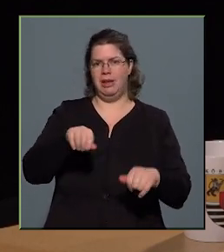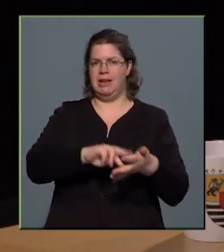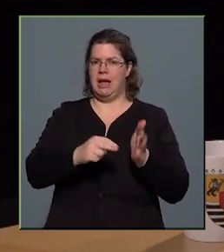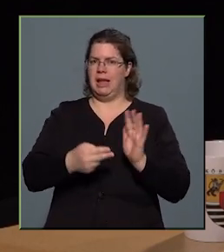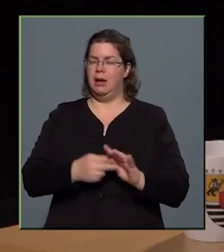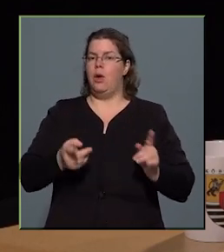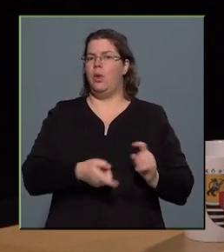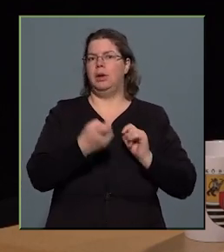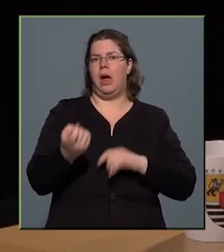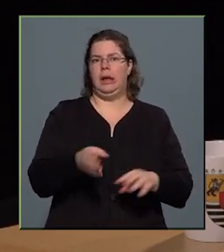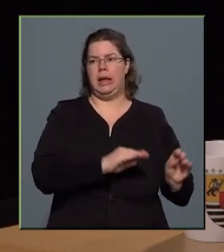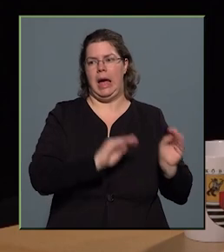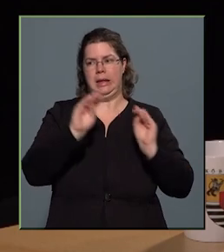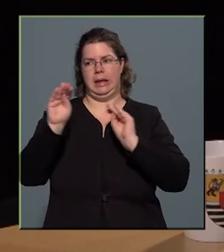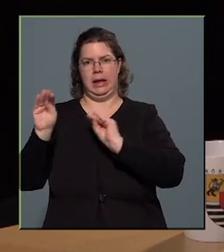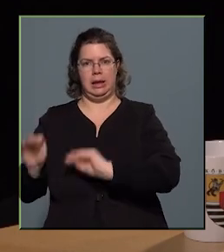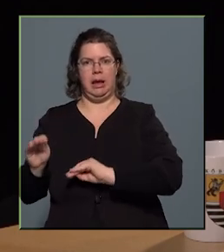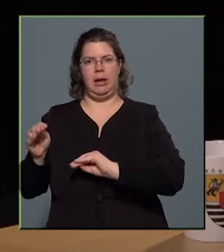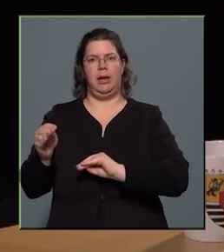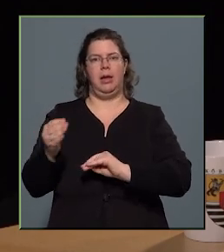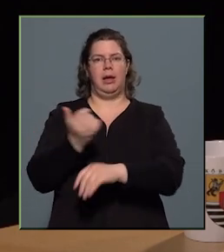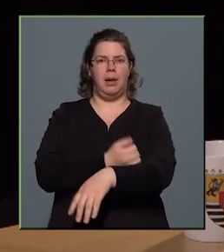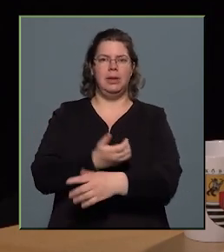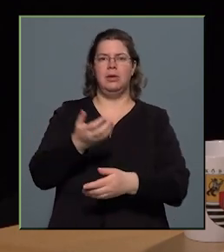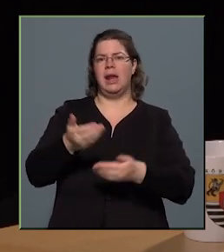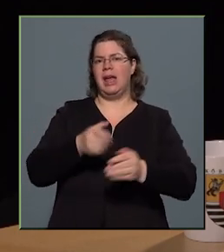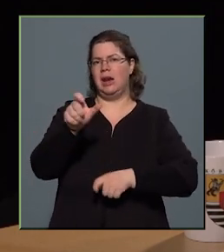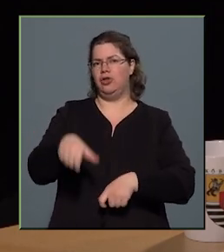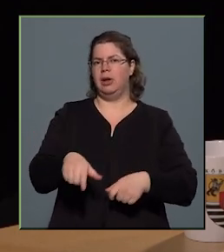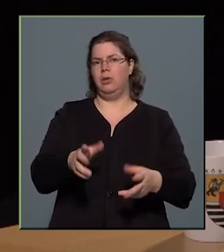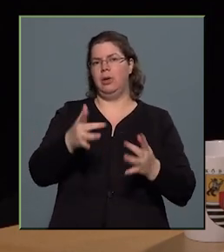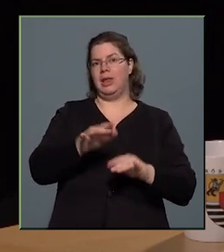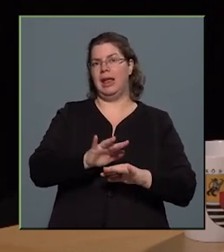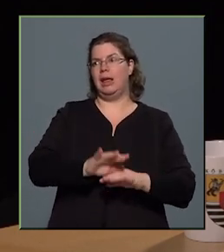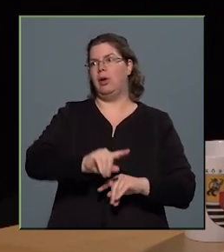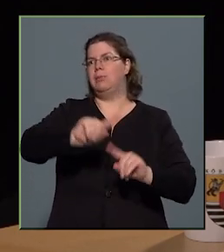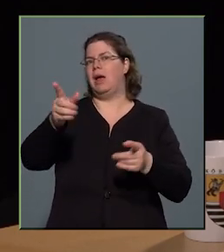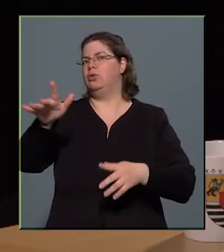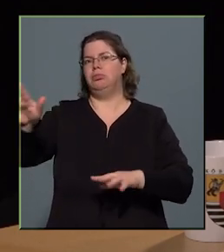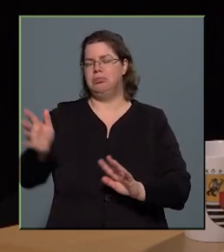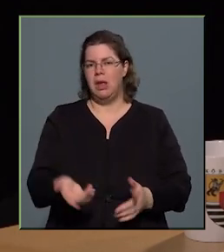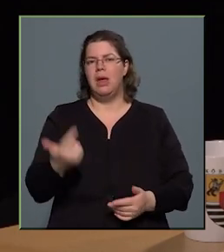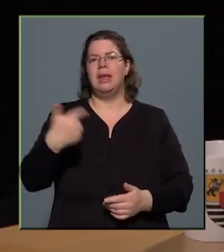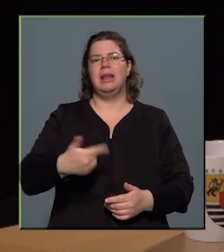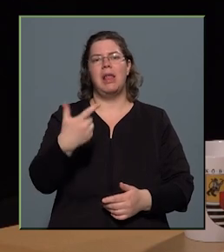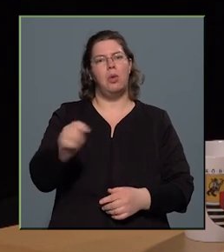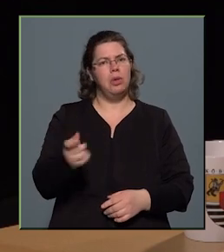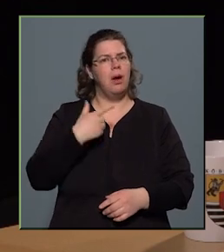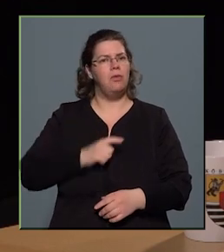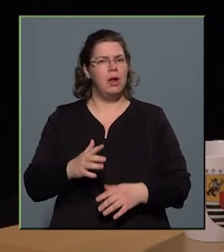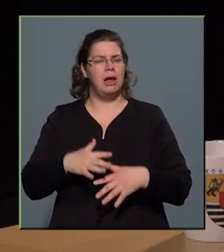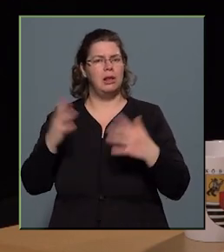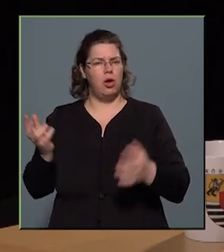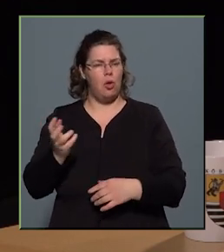onnan áttettek kábítószerkereskedők székhelyüket. Tehát, 2020-ban volt egy nagyobb federítésünk a